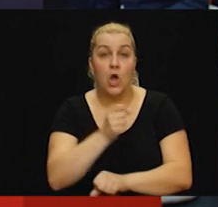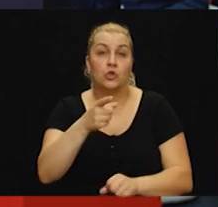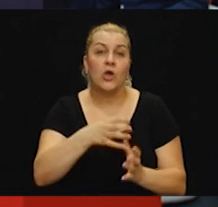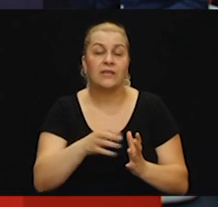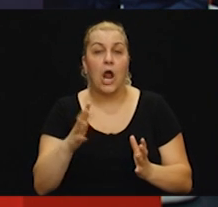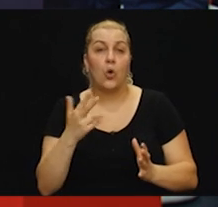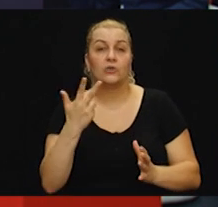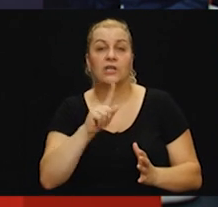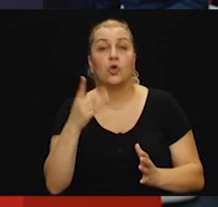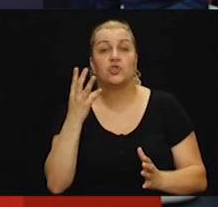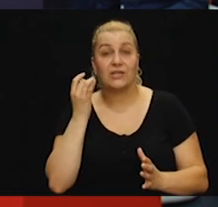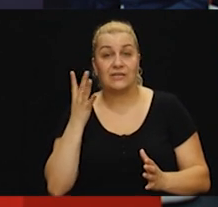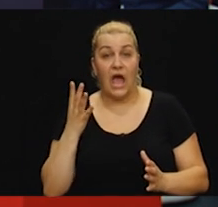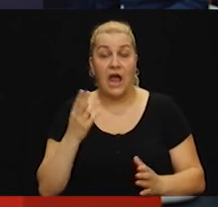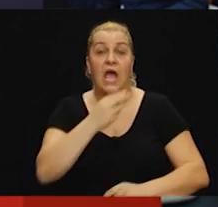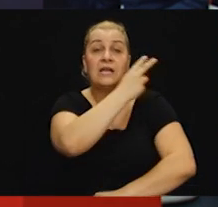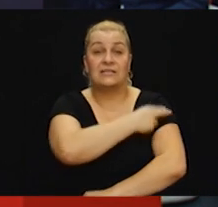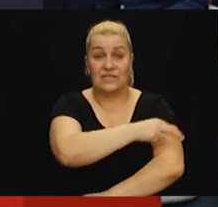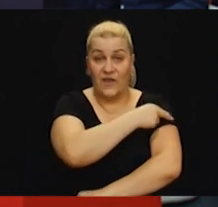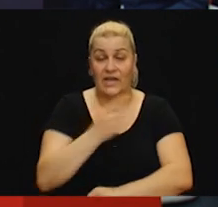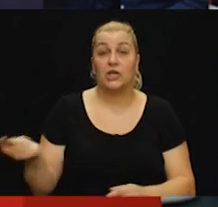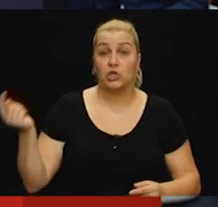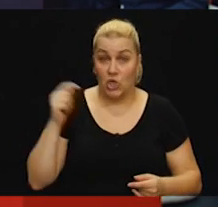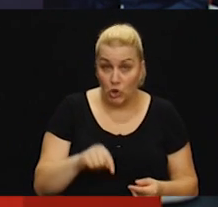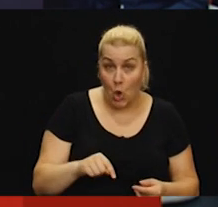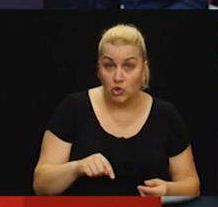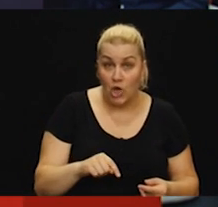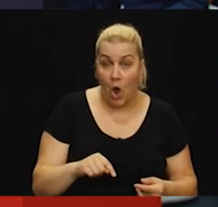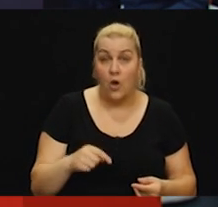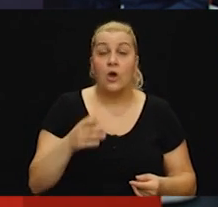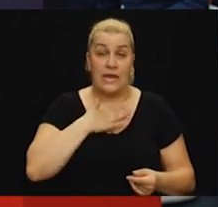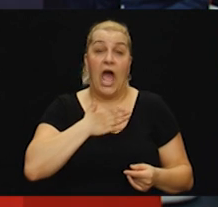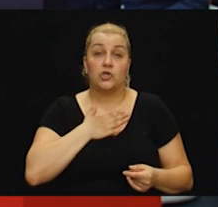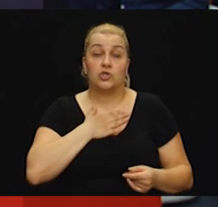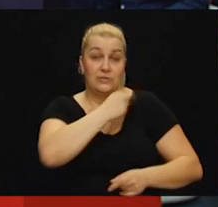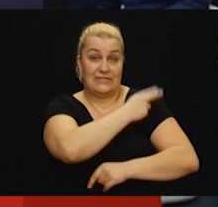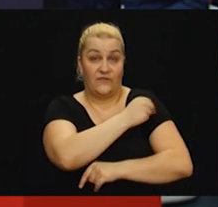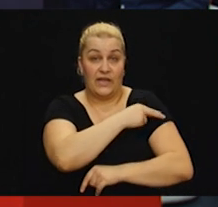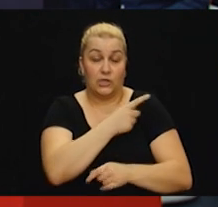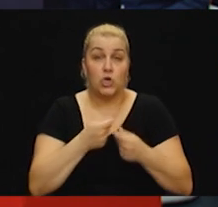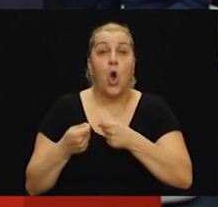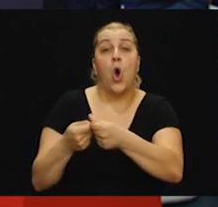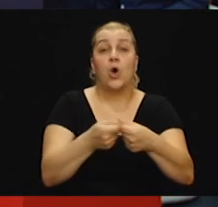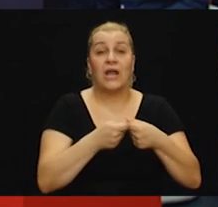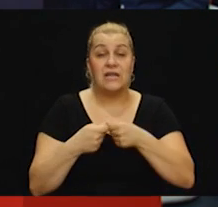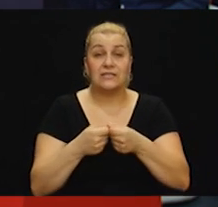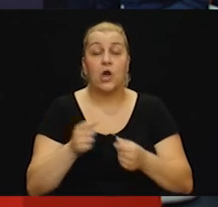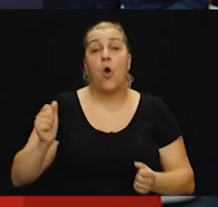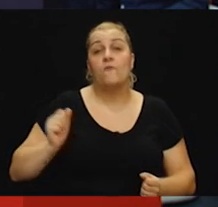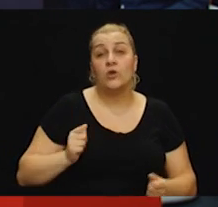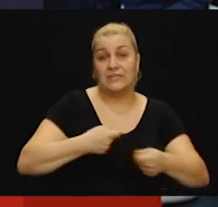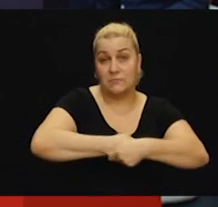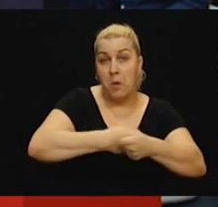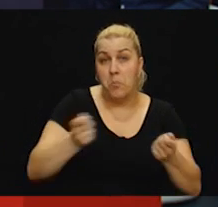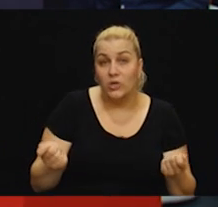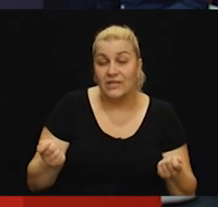tri, četiri dana, jer Crveni križ je došao i naš Crveni križ organizirano. Vojnicima je